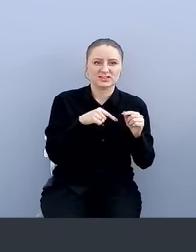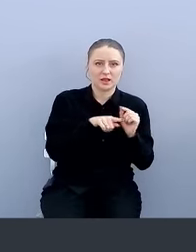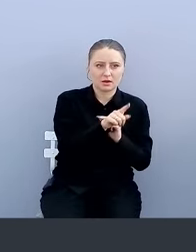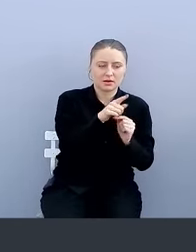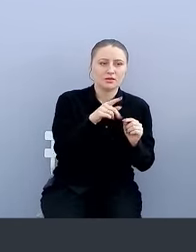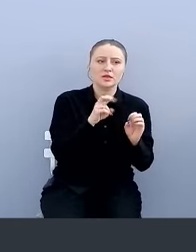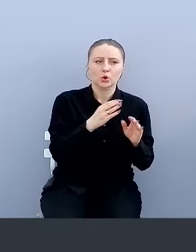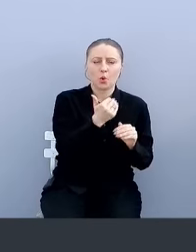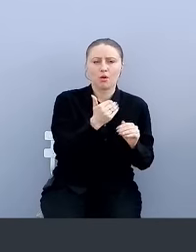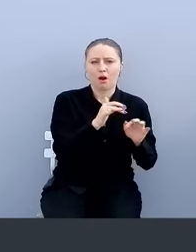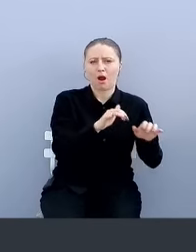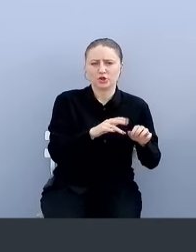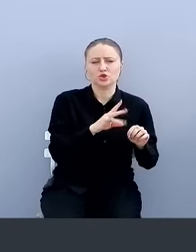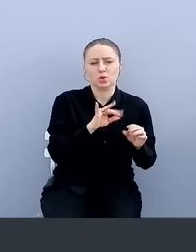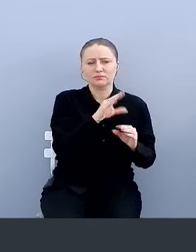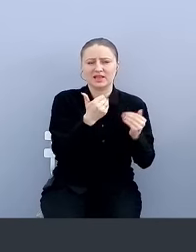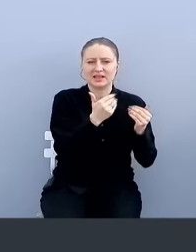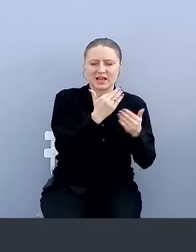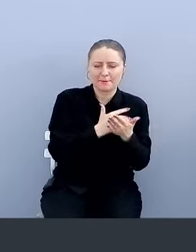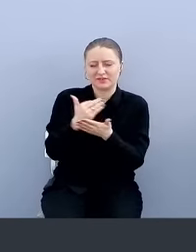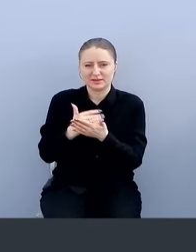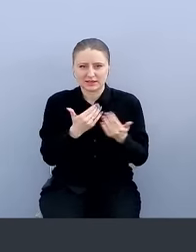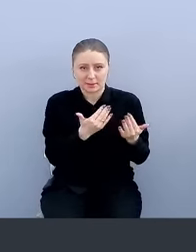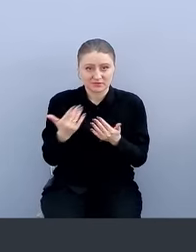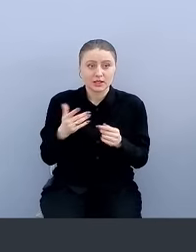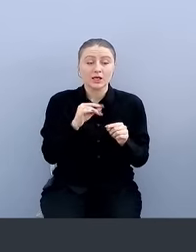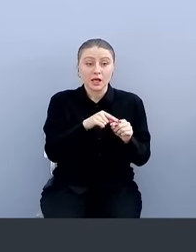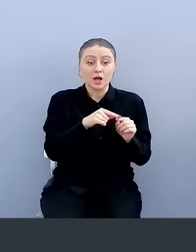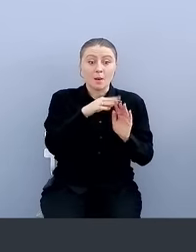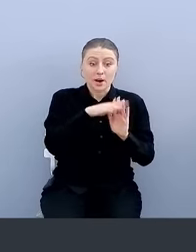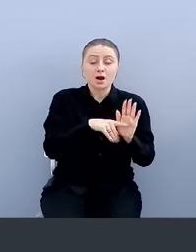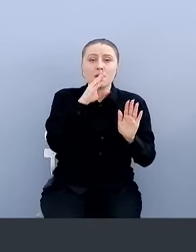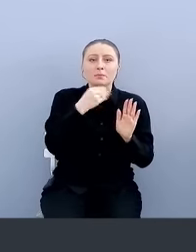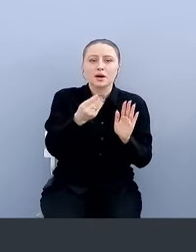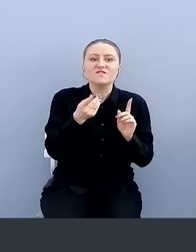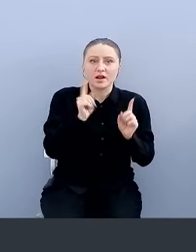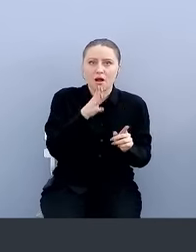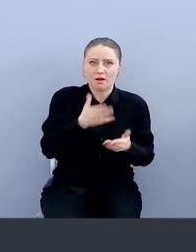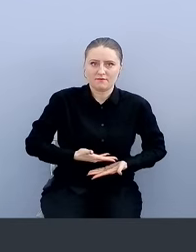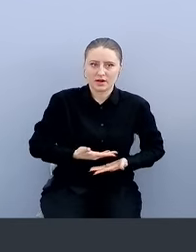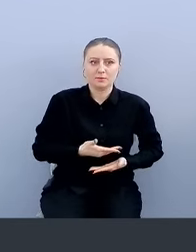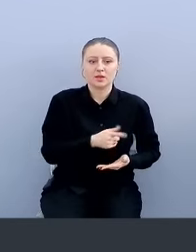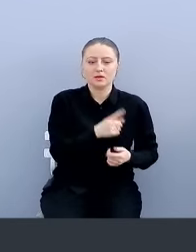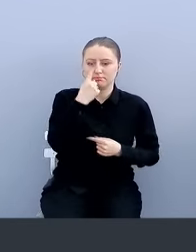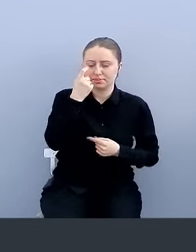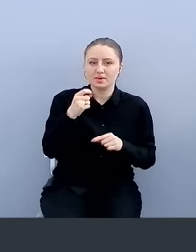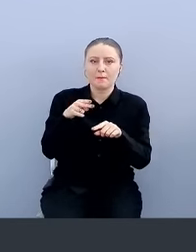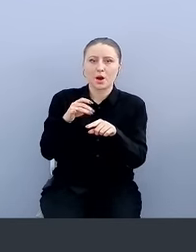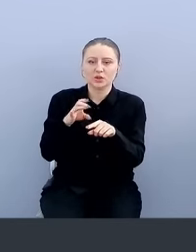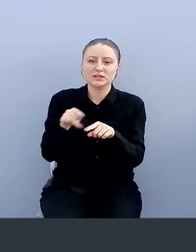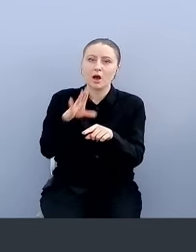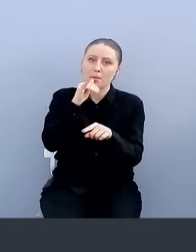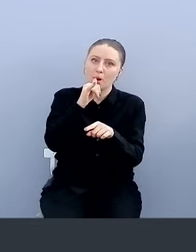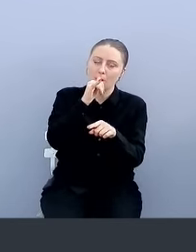IT-шные тоже требования есть. И, собственно, все это сваливает в систему принятия решений, который говорит в реальном времени про все пускать или не